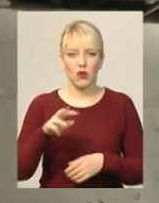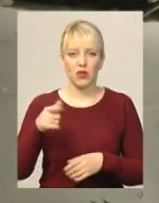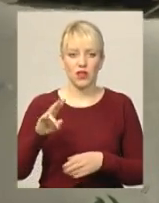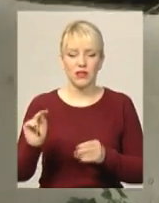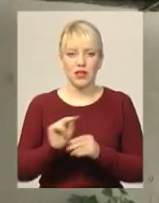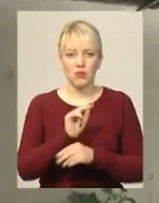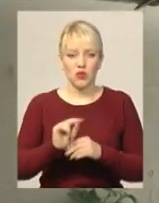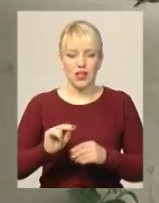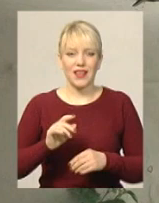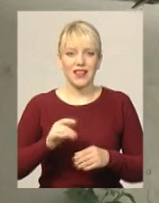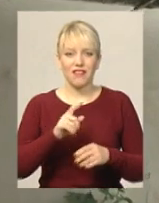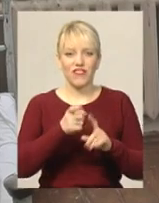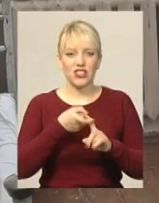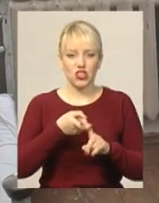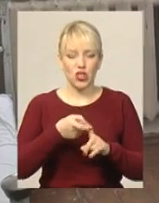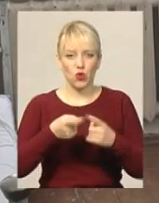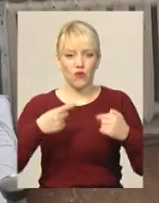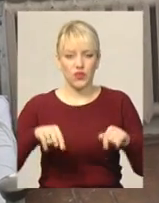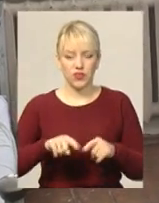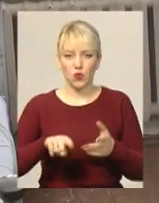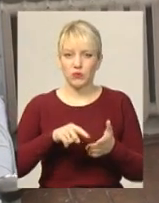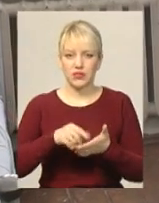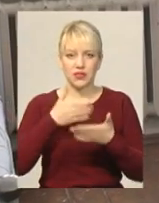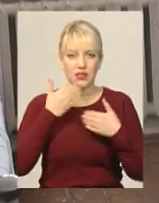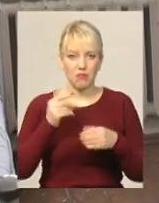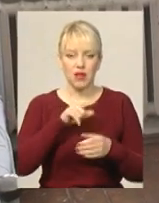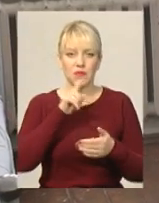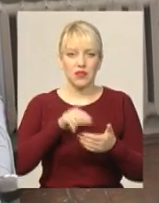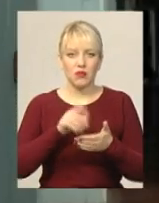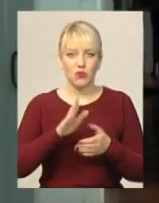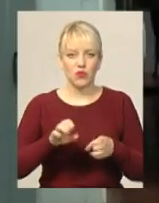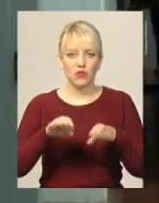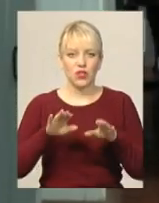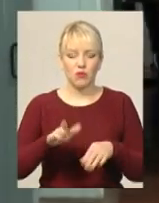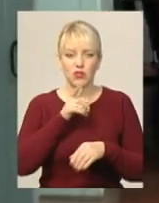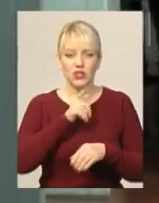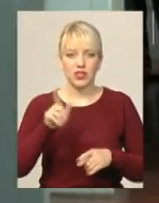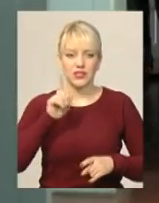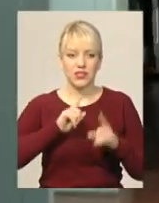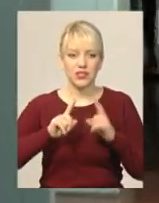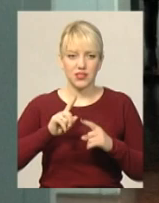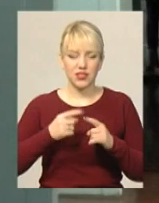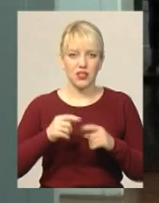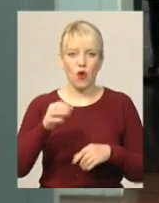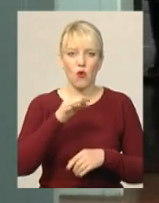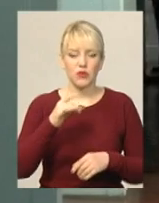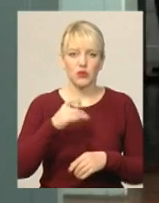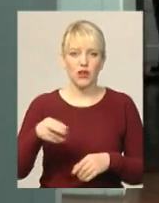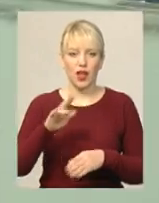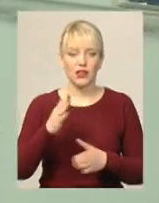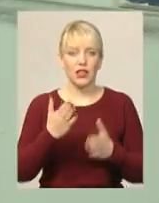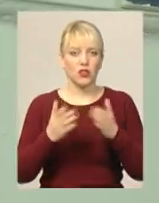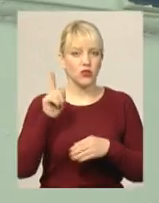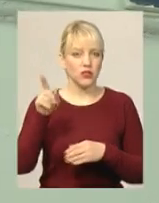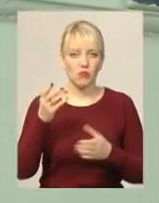інфекційного відділення у місті немає Питання вирішуватимуть під час засідання постійних комісій обласної ради, а згодом на сесії Навіть якщо там